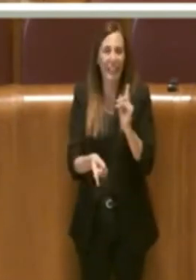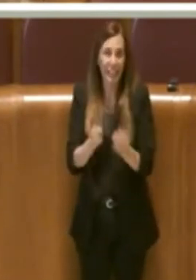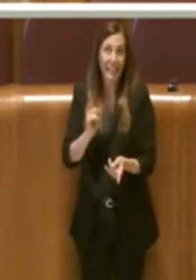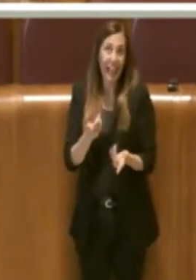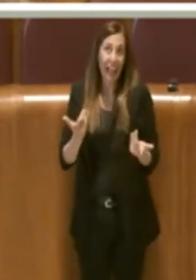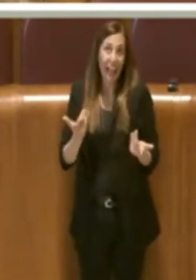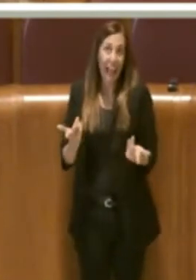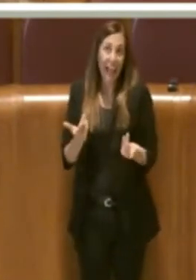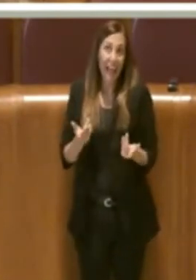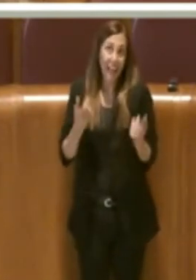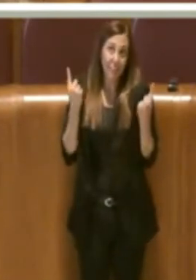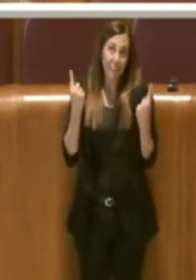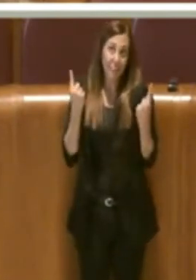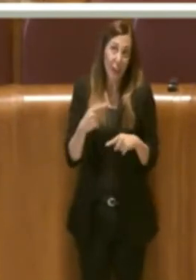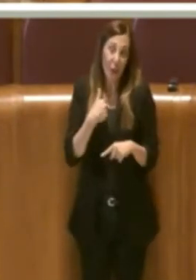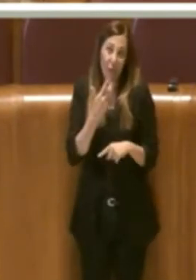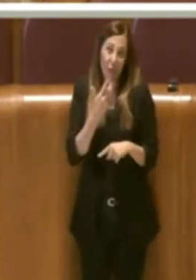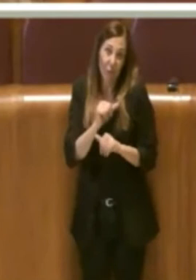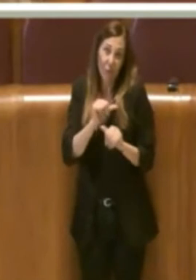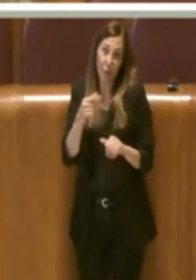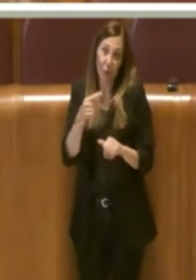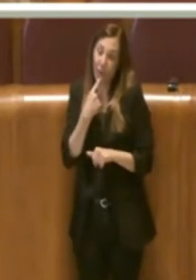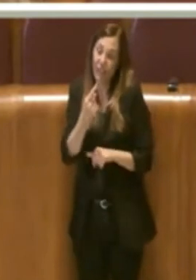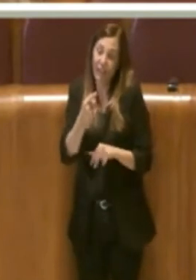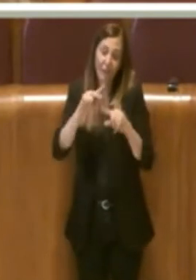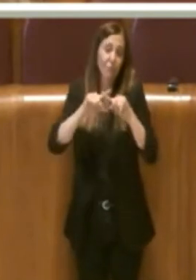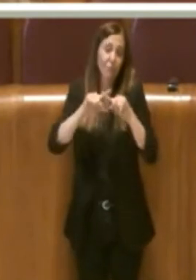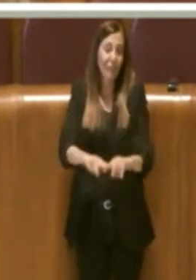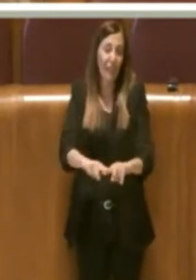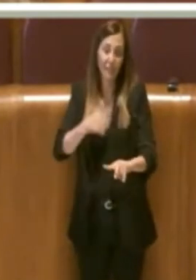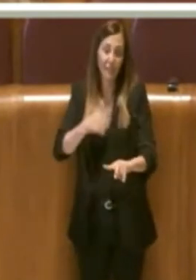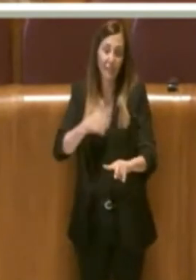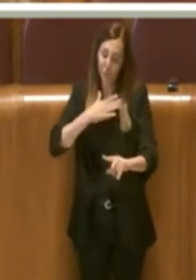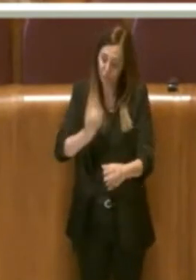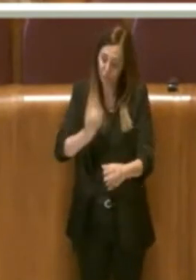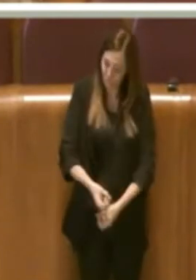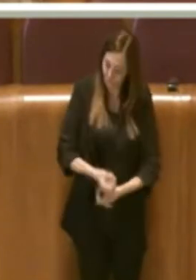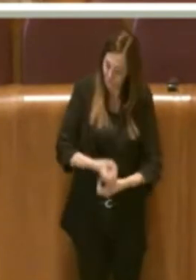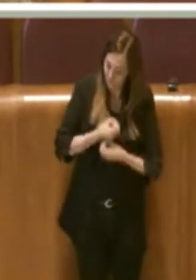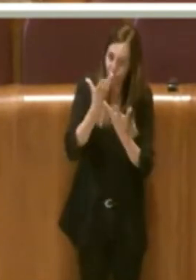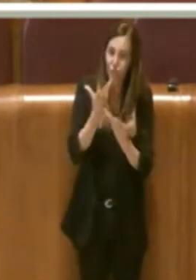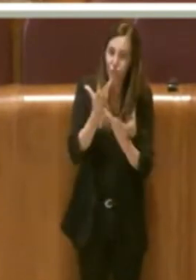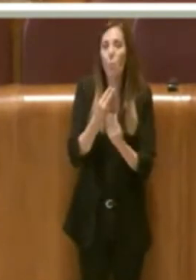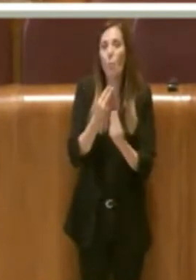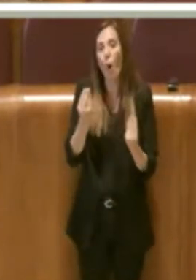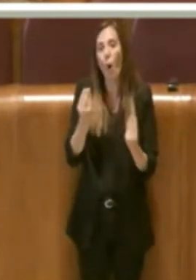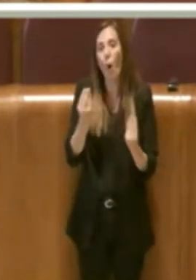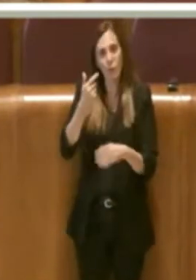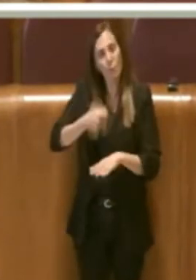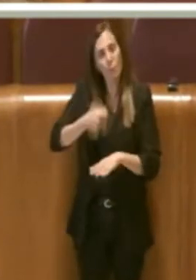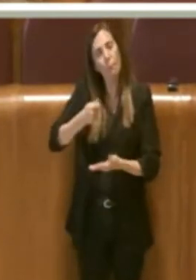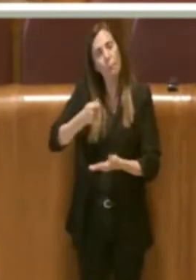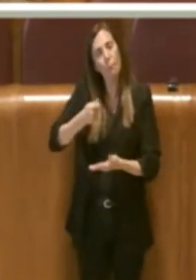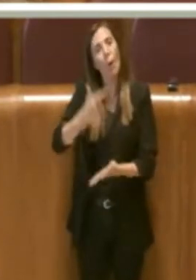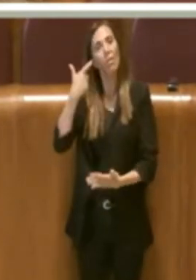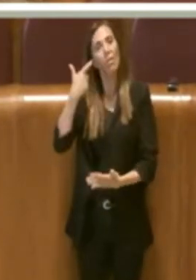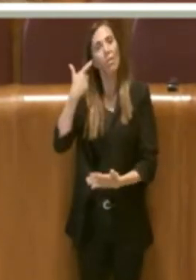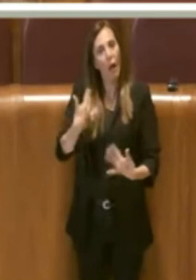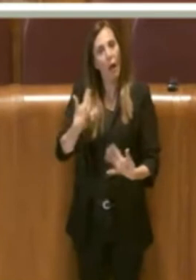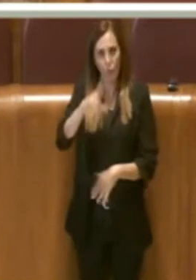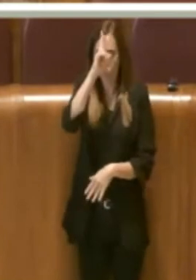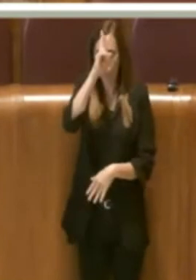questo volevo dire solamente come testimonianza di un importante ruolo che hanno tutti i